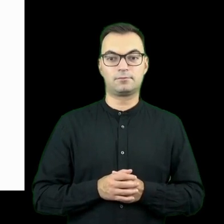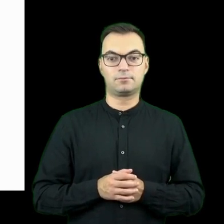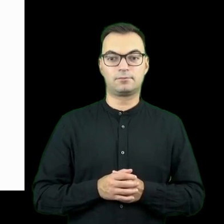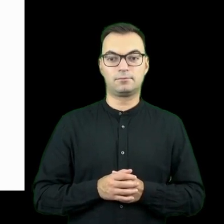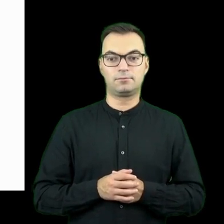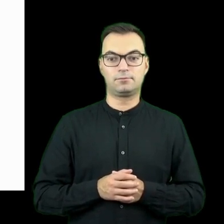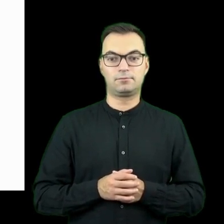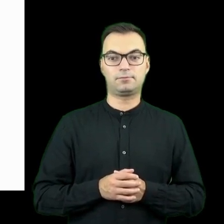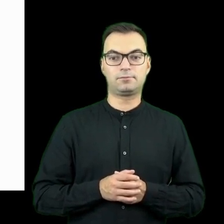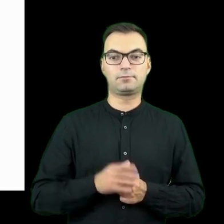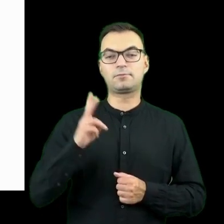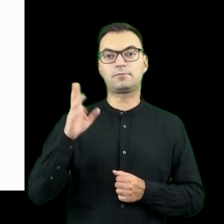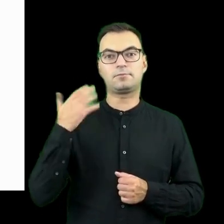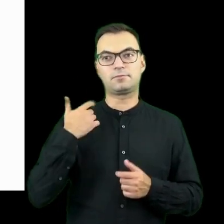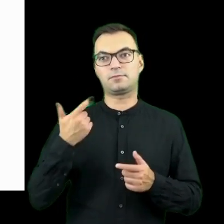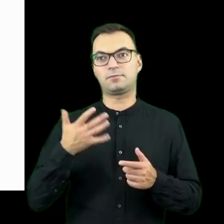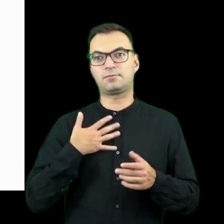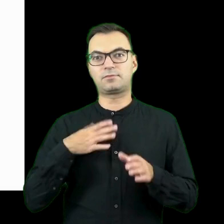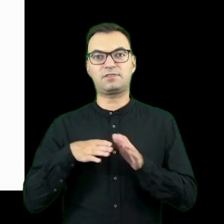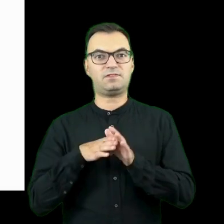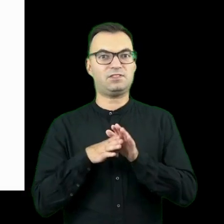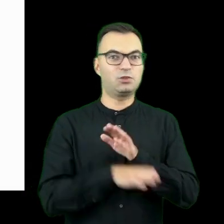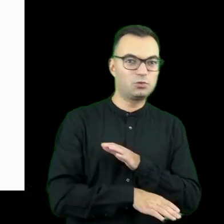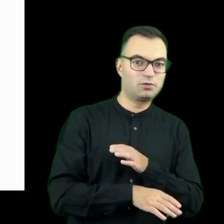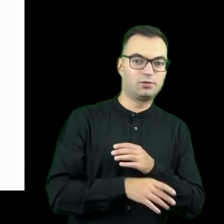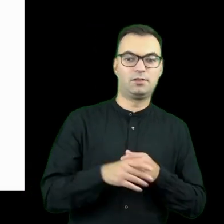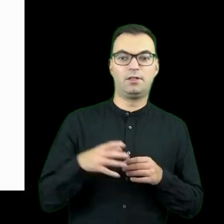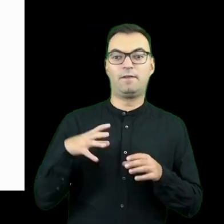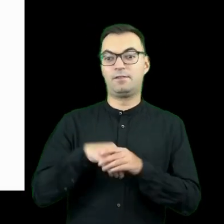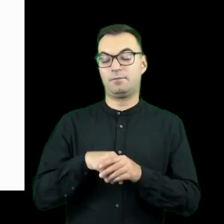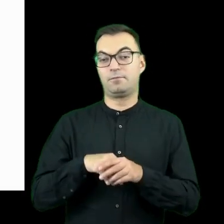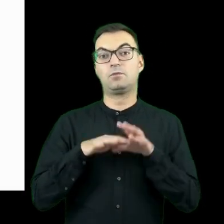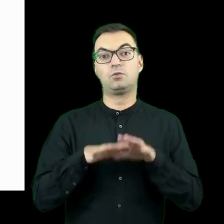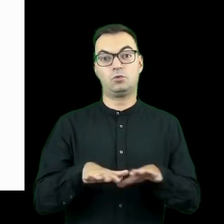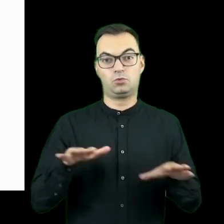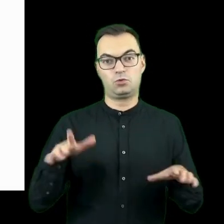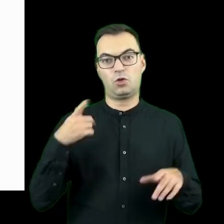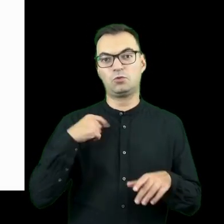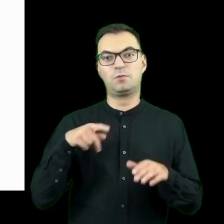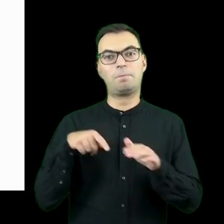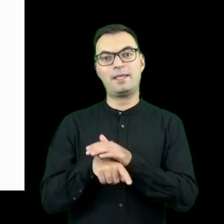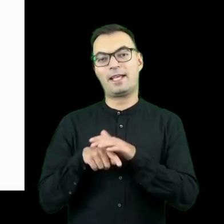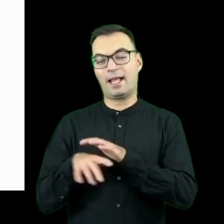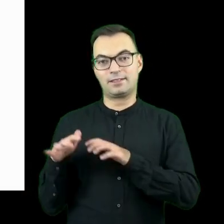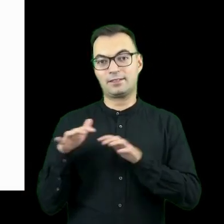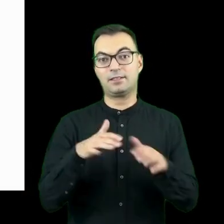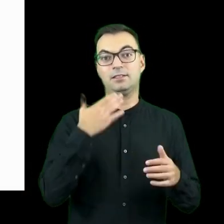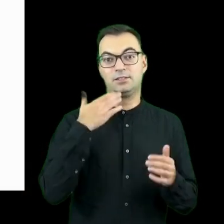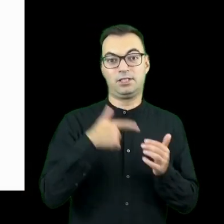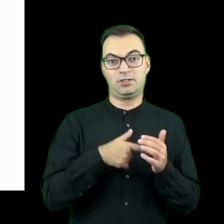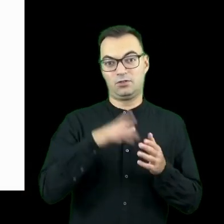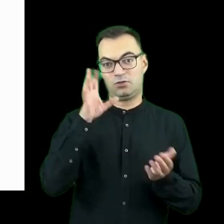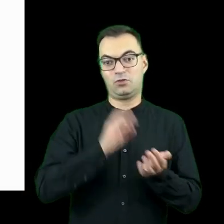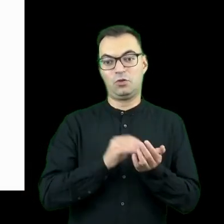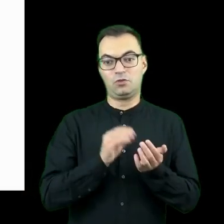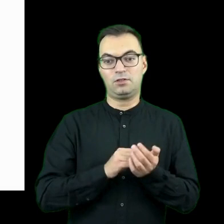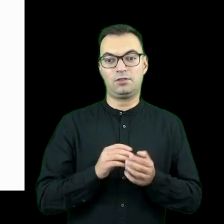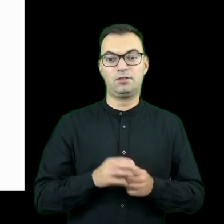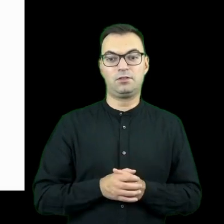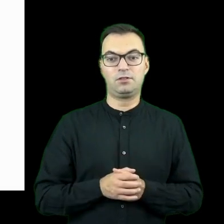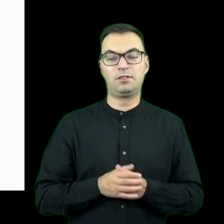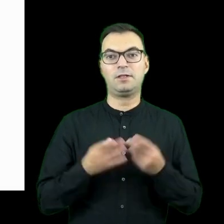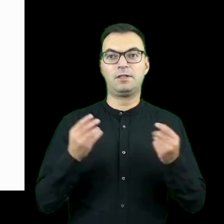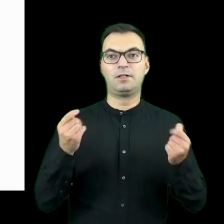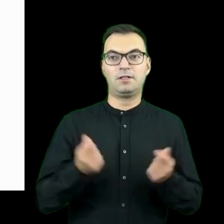miały jakieś problemy wykluczenia społecznego, w tym bardzo dużo osób z doświadczeniem migrańskim, były w stanie dzięki doświadczeniom